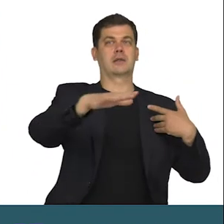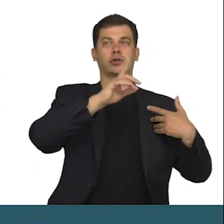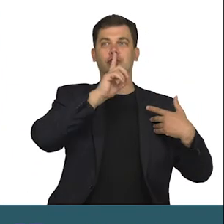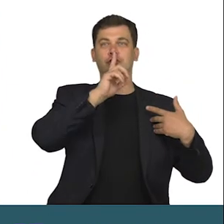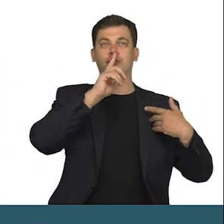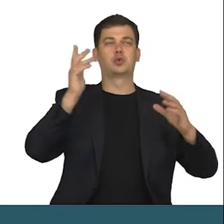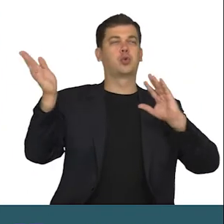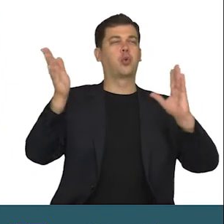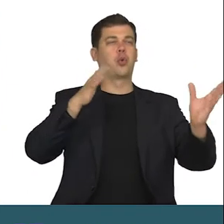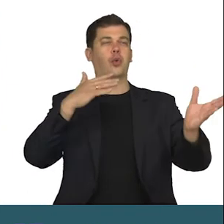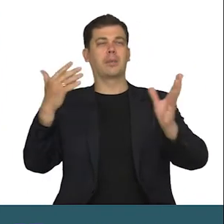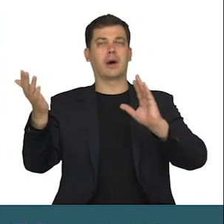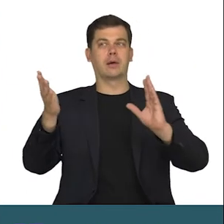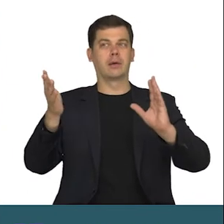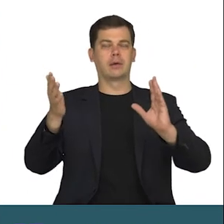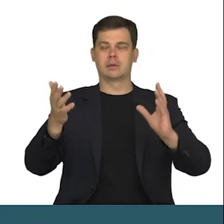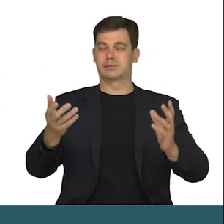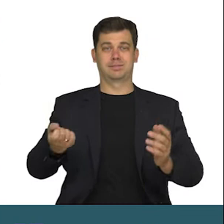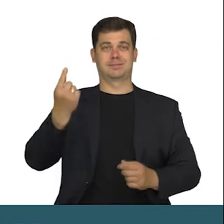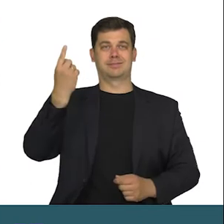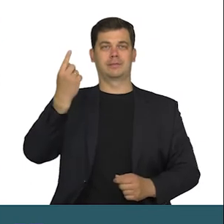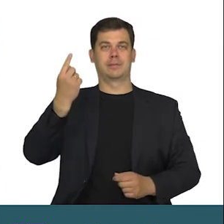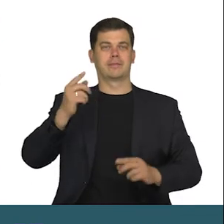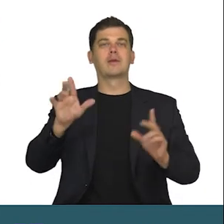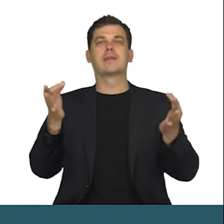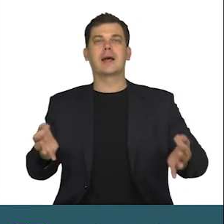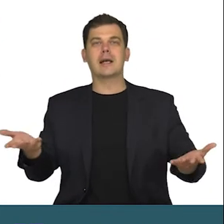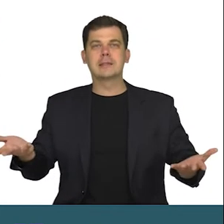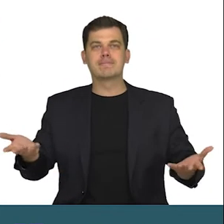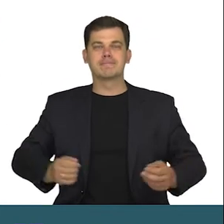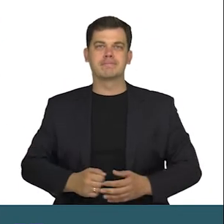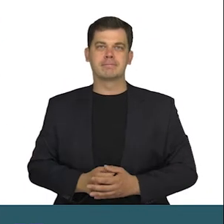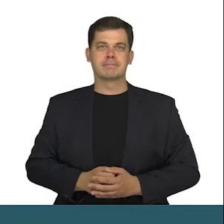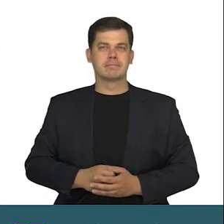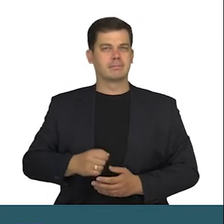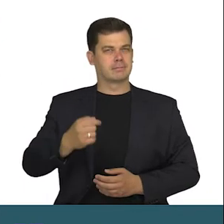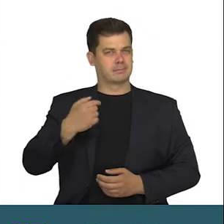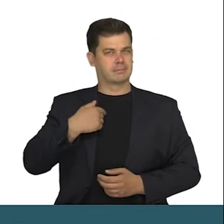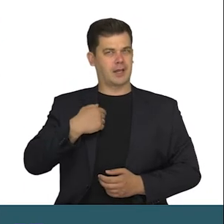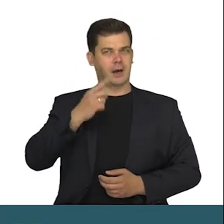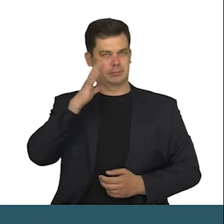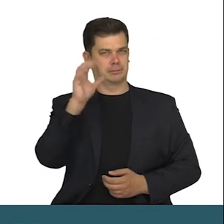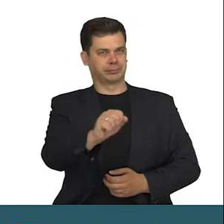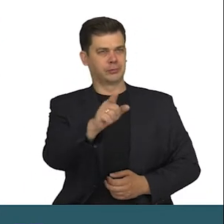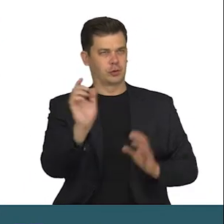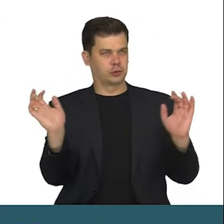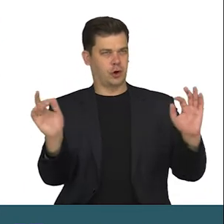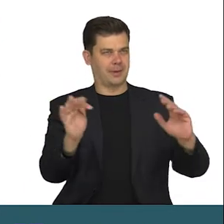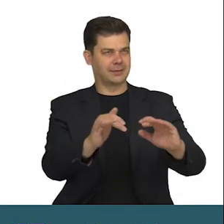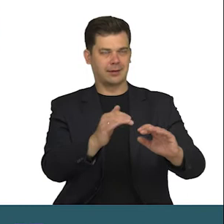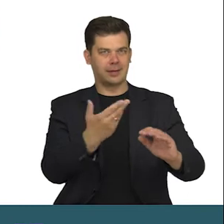Szumi i pogwizduje. I co teraz? Nakryłam nielegalne zgromadzenie.